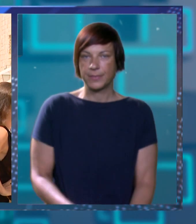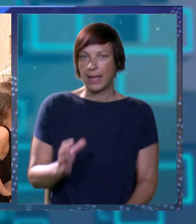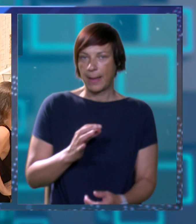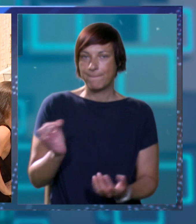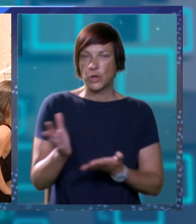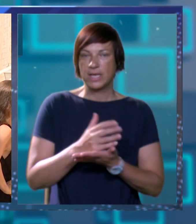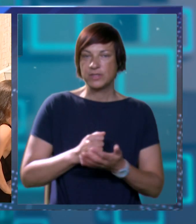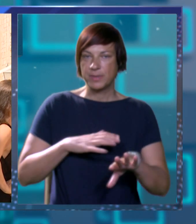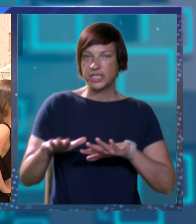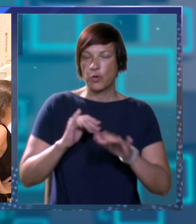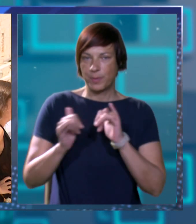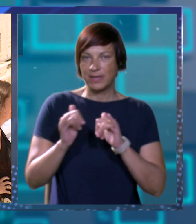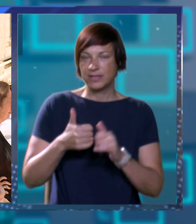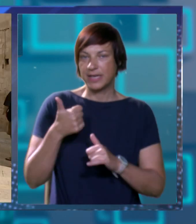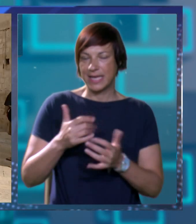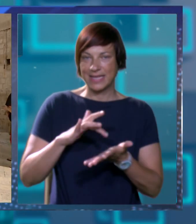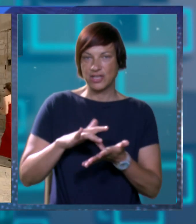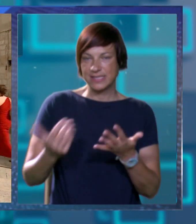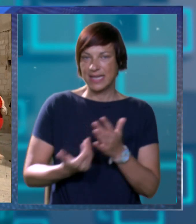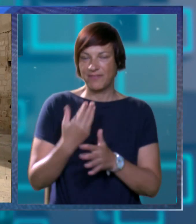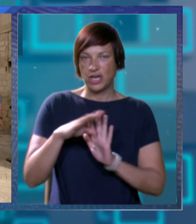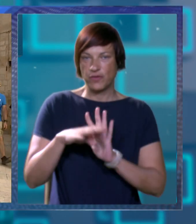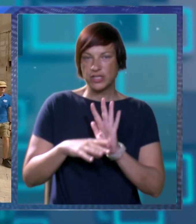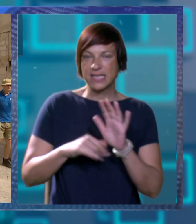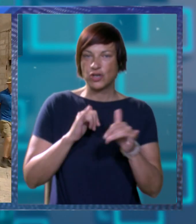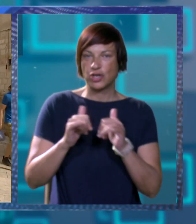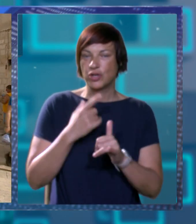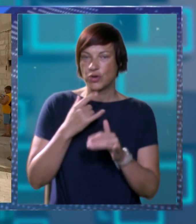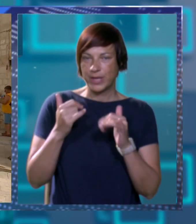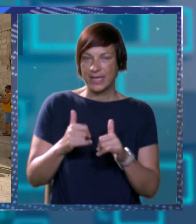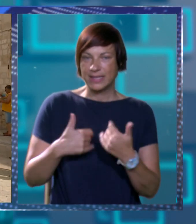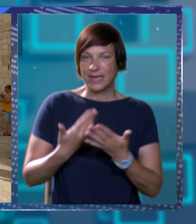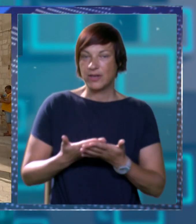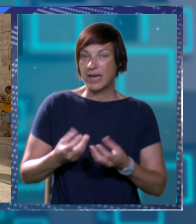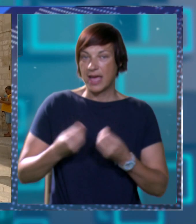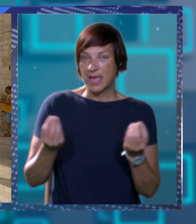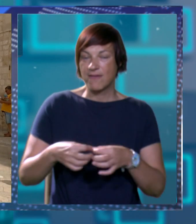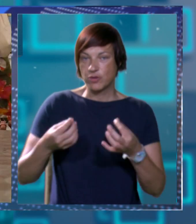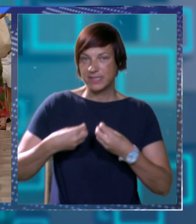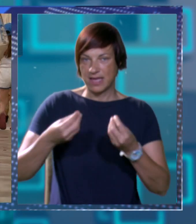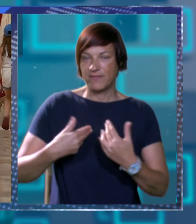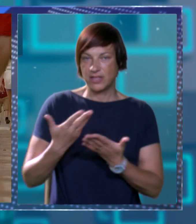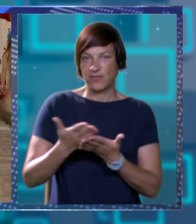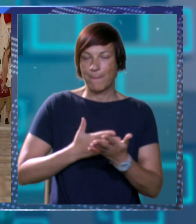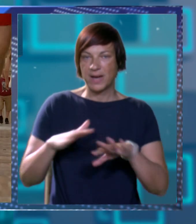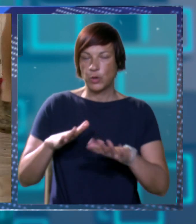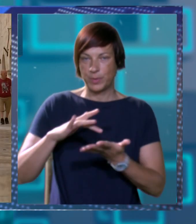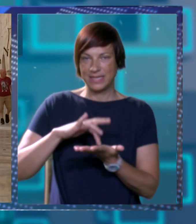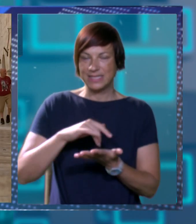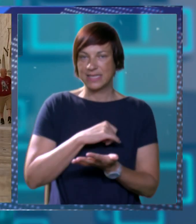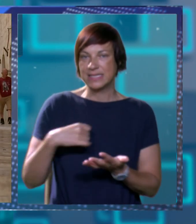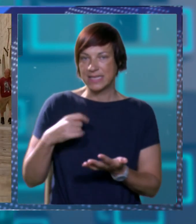Bolje i uspješnije upravljanje turizmom jedan je od ciljeva novog zakona o turizmu koji je trenutačno na javnom savjetovanju. Plan upravljanje